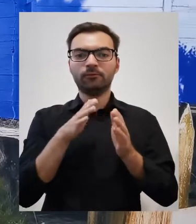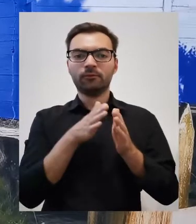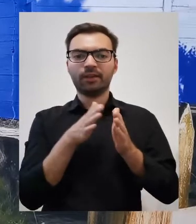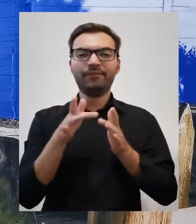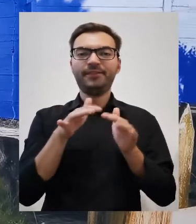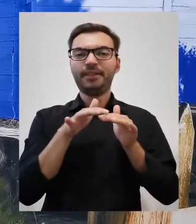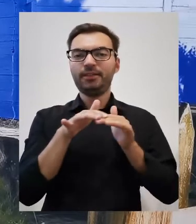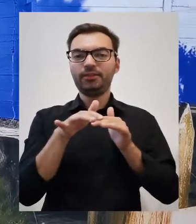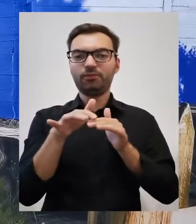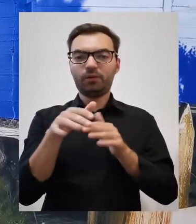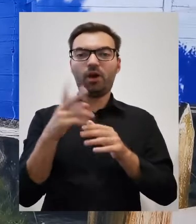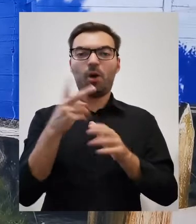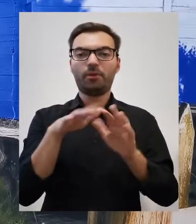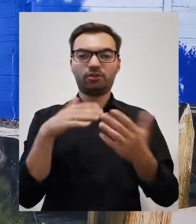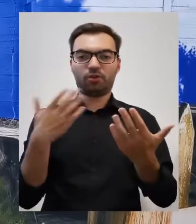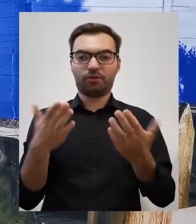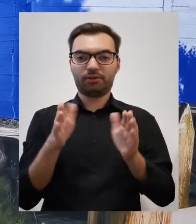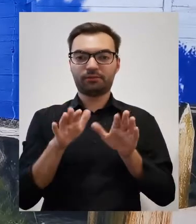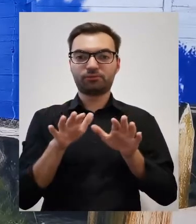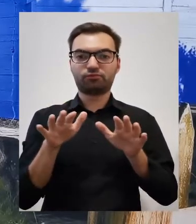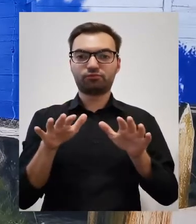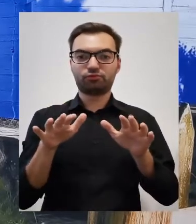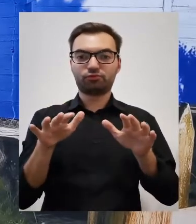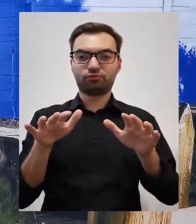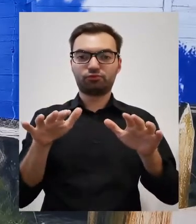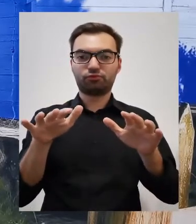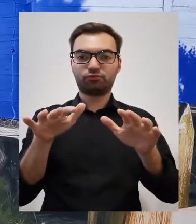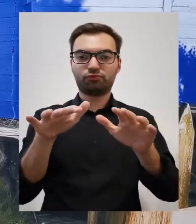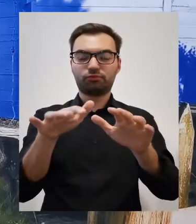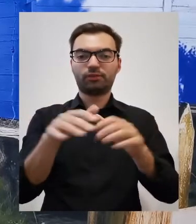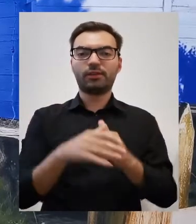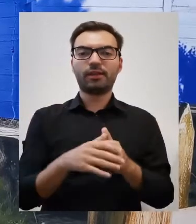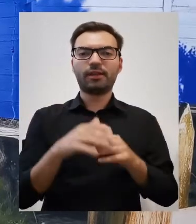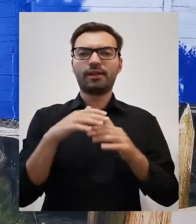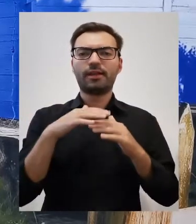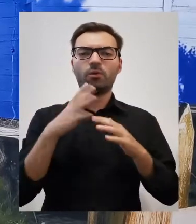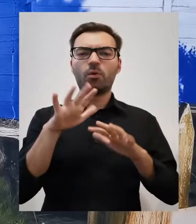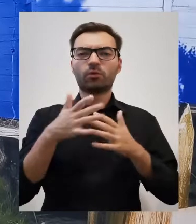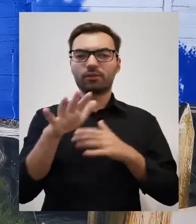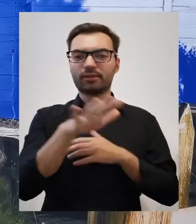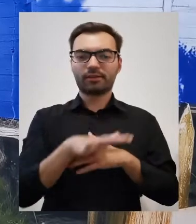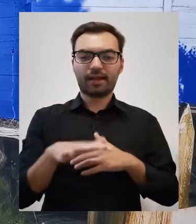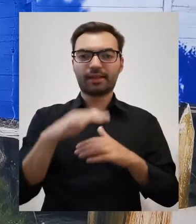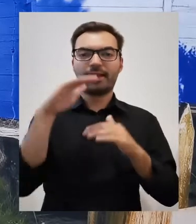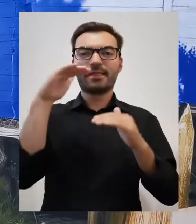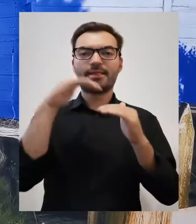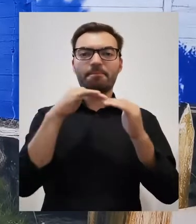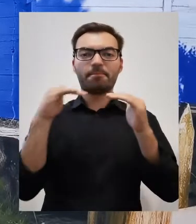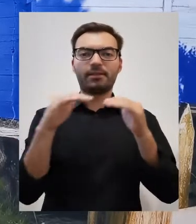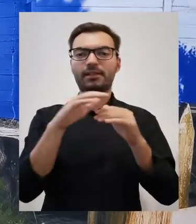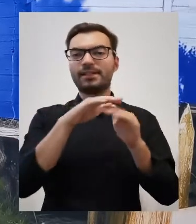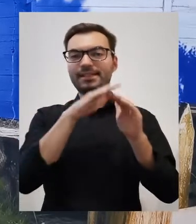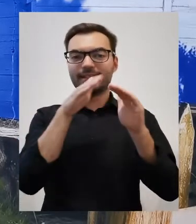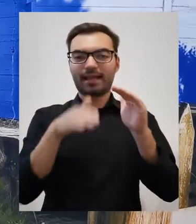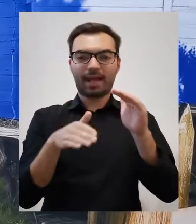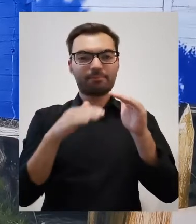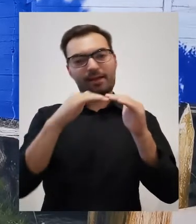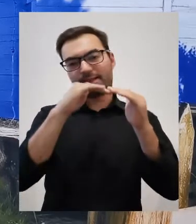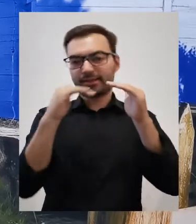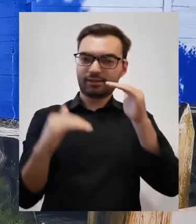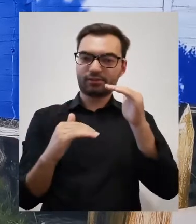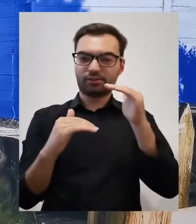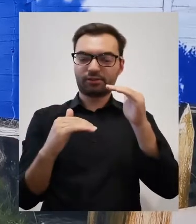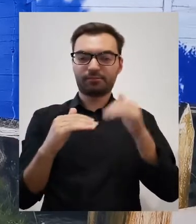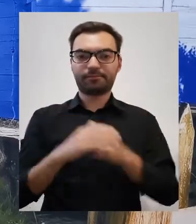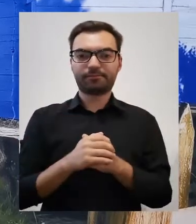biegnie ono wzdłuż Wisły po dwóch jej stronach. To są te tereny bardzo nisko położone, poniżej skarpy,